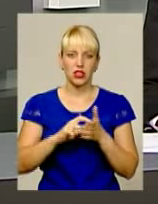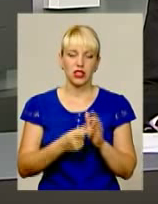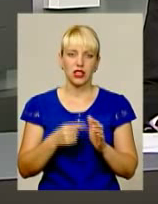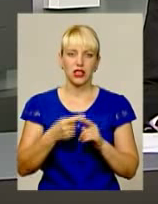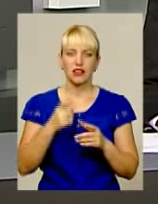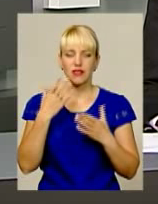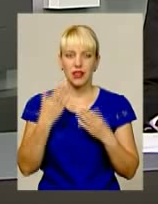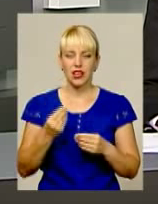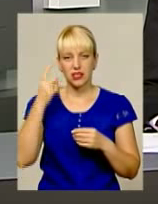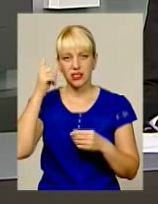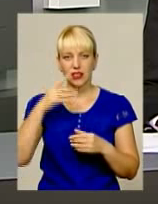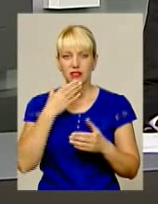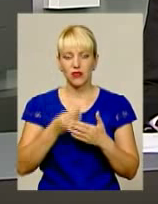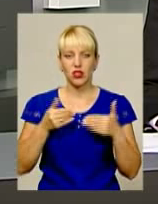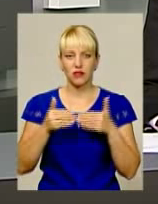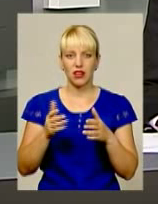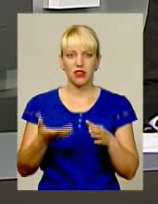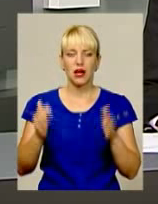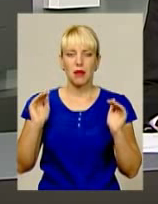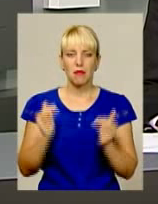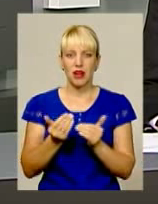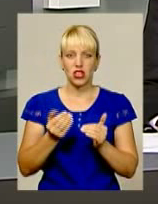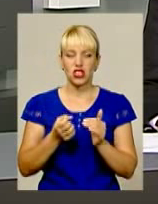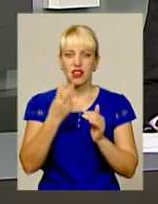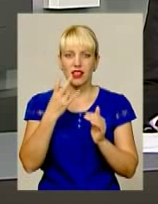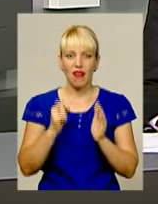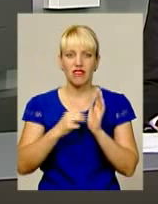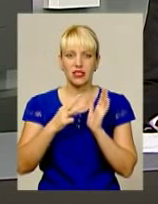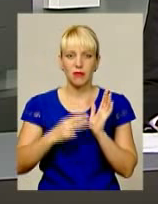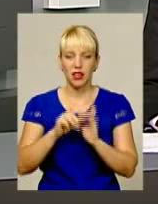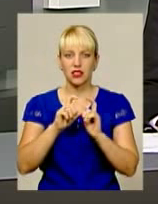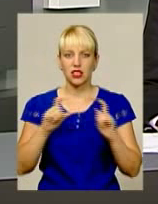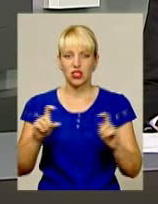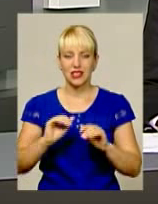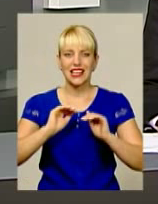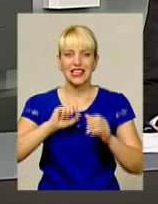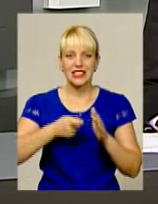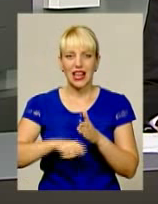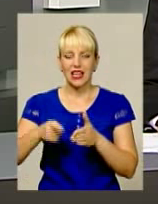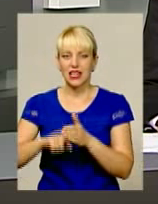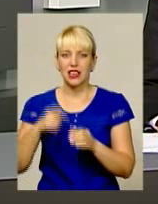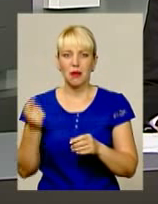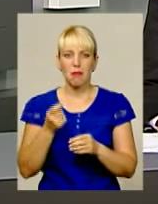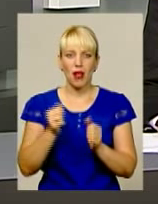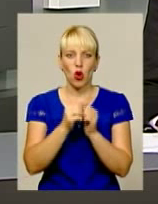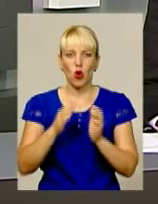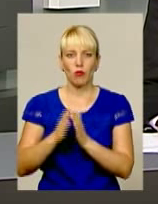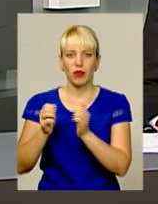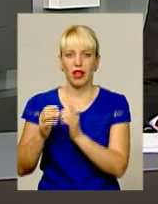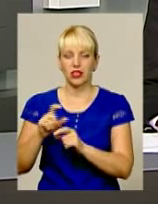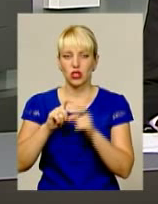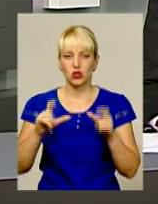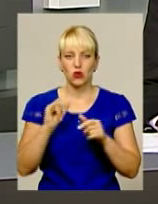знань свої двері відкрили на 18 шкіл менше, ніж торік. В області закрили сім малокомплектних освітніх закладів, а ще 11